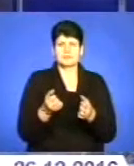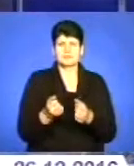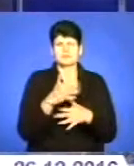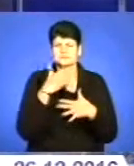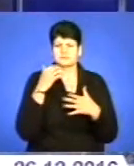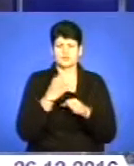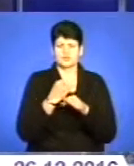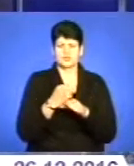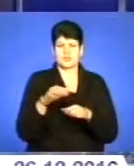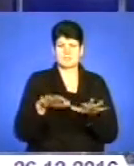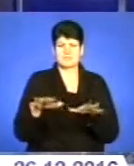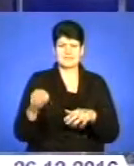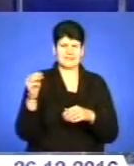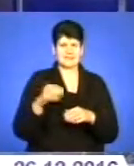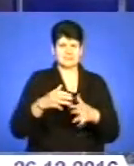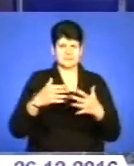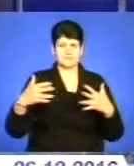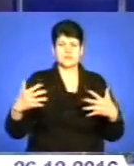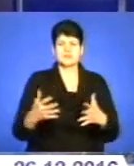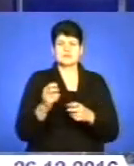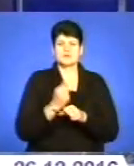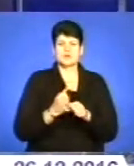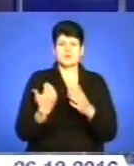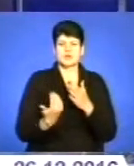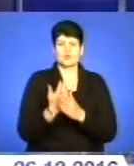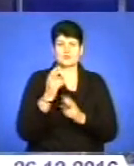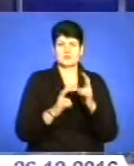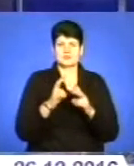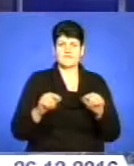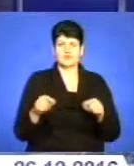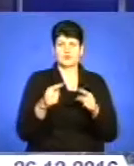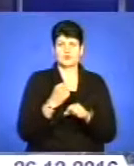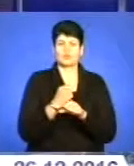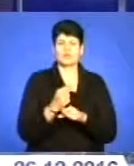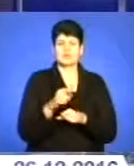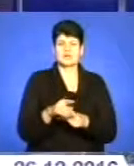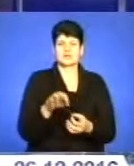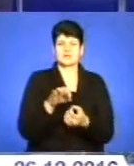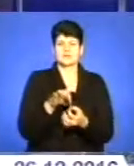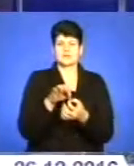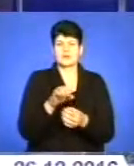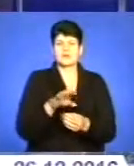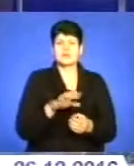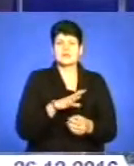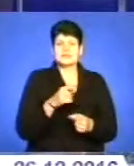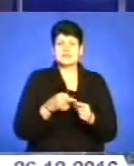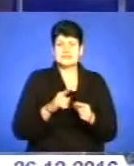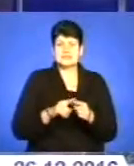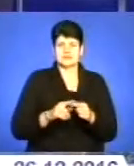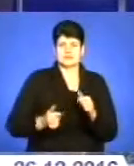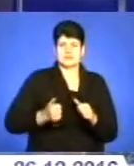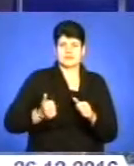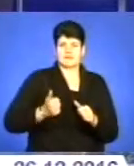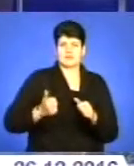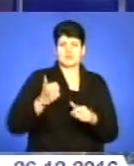робочих місць, запрацювали нові підприємства і відновили роботу ті, які роками простоювали. Такими досягнаннями хизується голова обласної